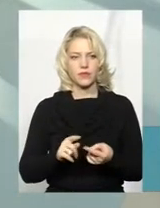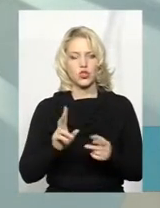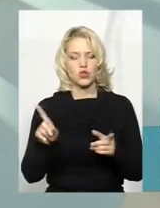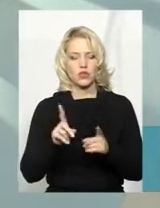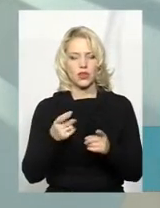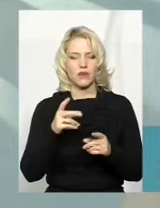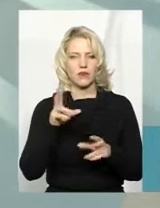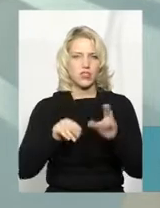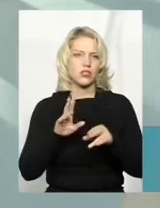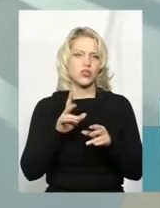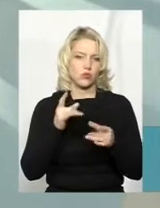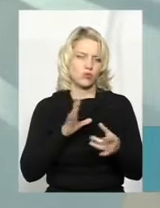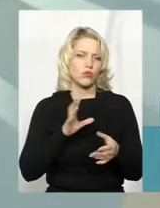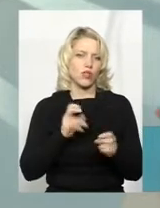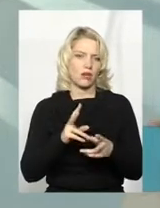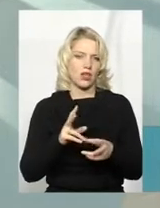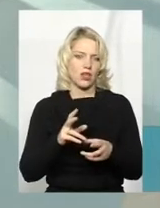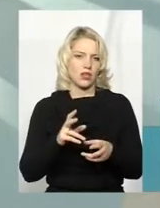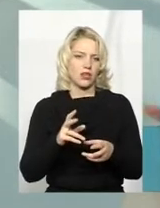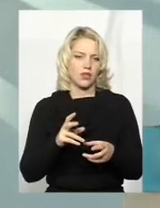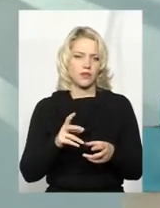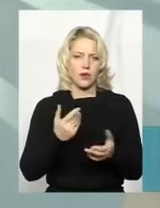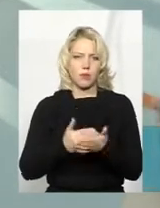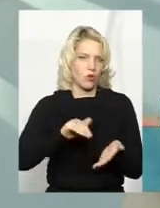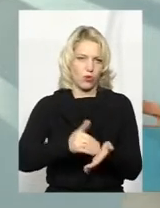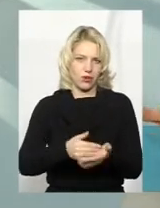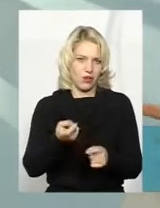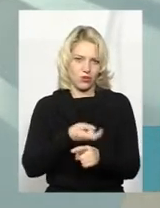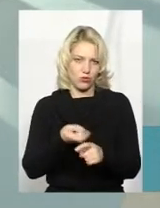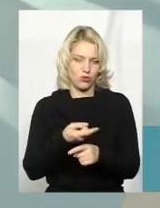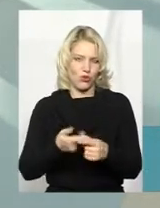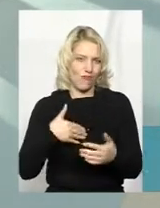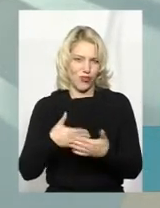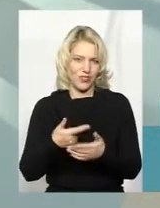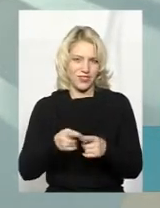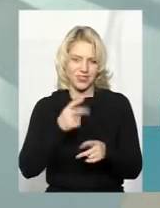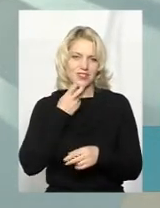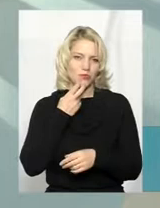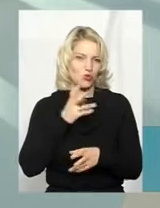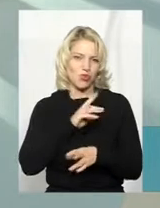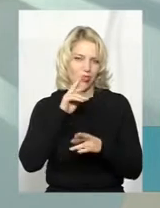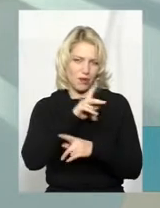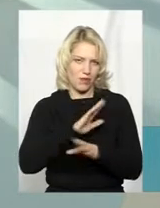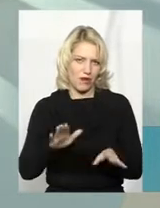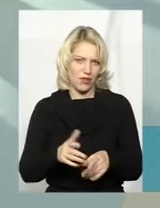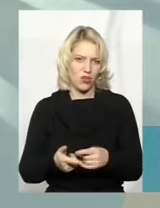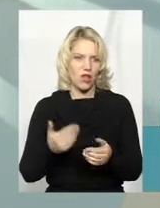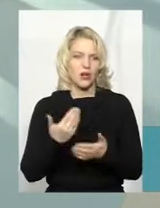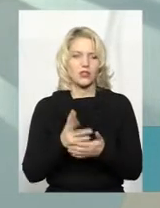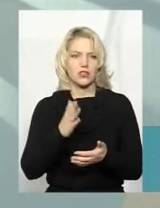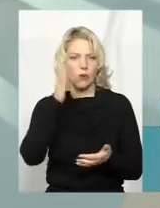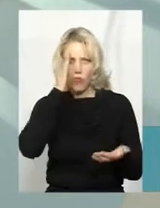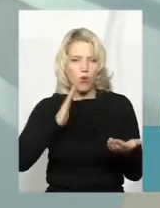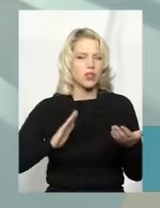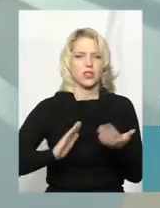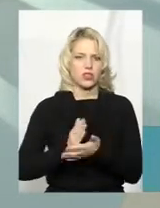якогось здорового глузду, зрозуміло, волонтери на копання картоплі, ну, це трохи смішно і неправильно. Чи так само якісь там дуже політичні